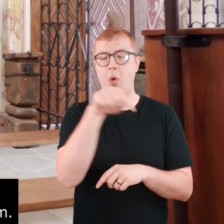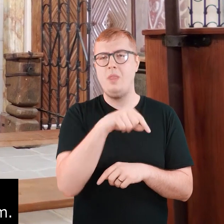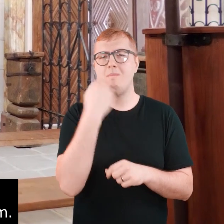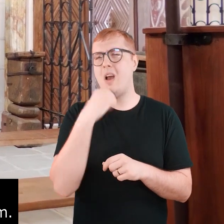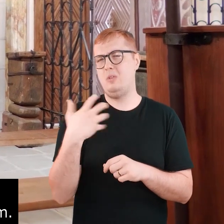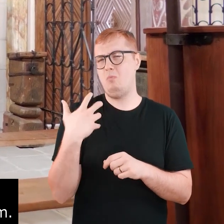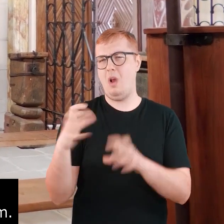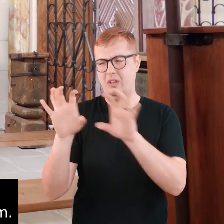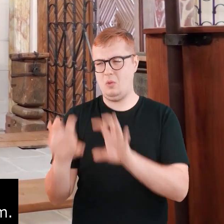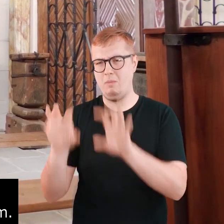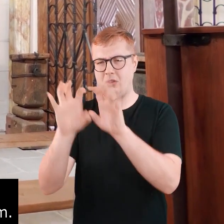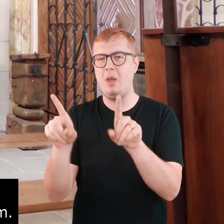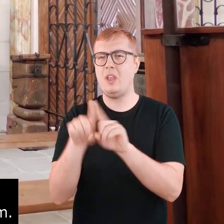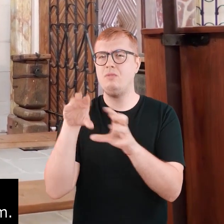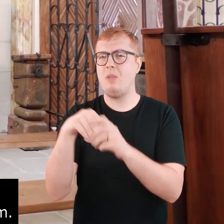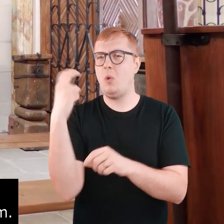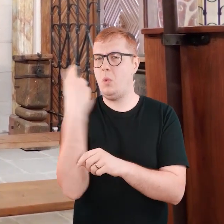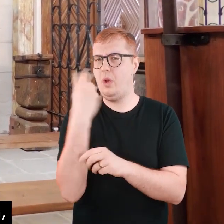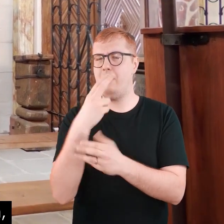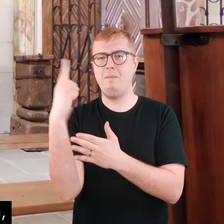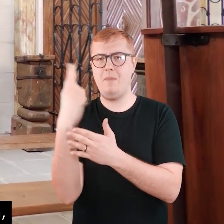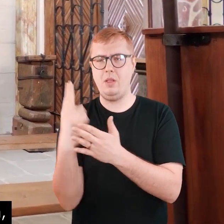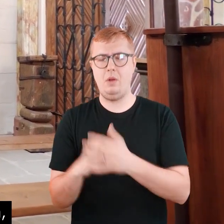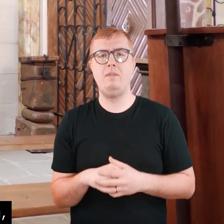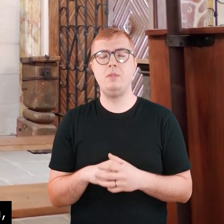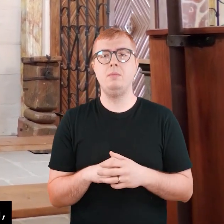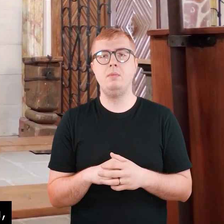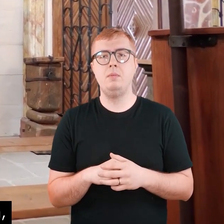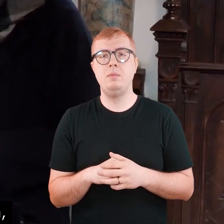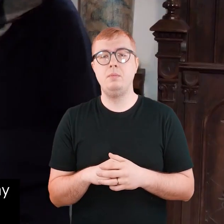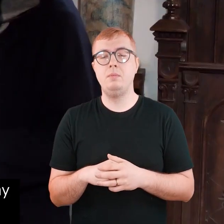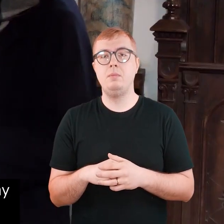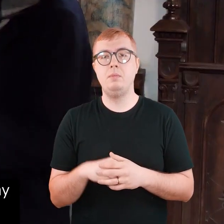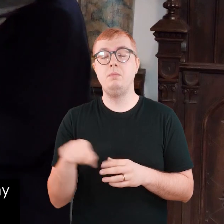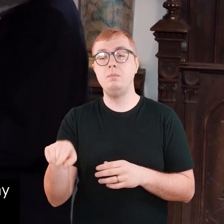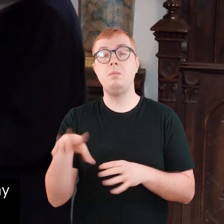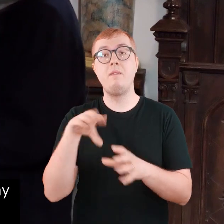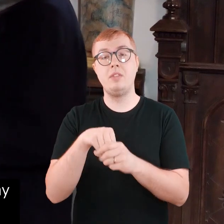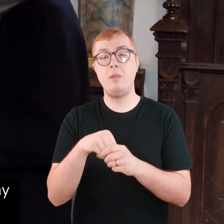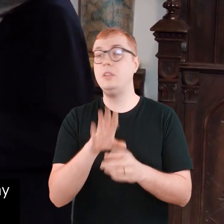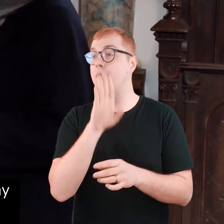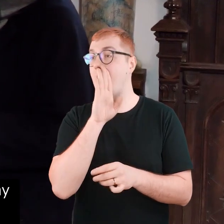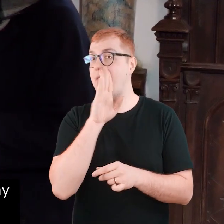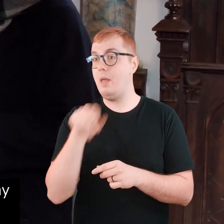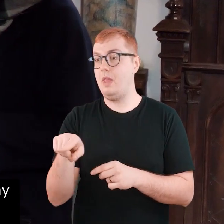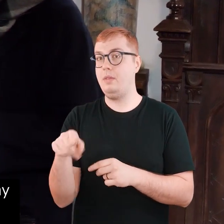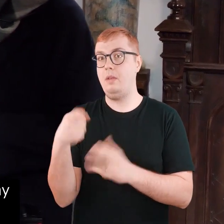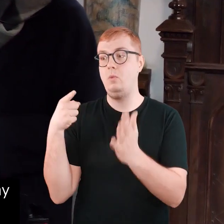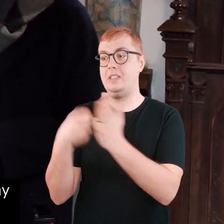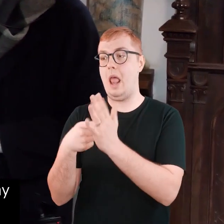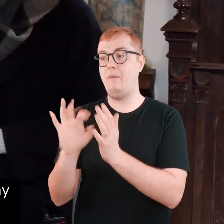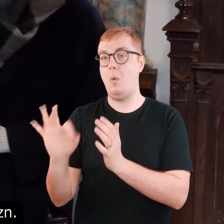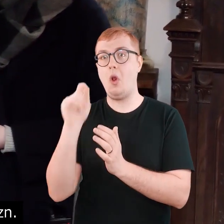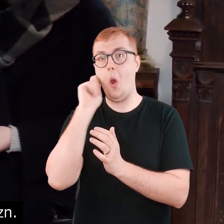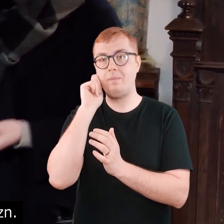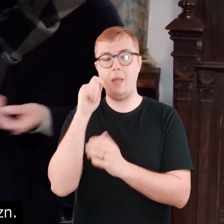bardzo bogato zdobione ciekawym malowidłem, ponieważ konfesjonały są dwa. Jeden z nich został przeznaczony do spowiadania